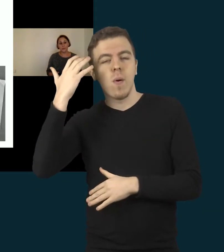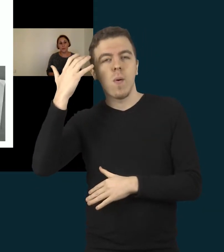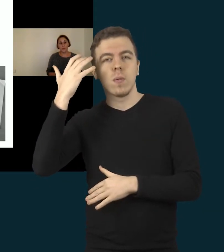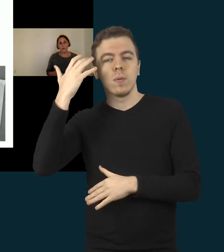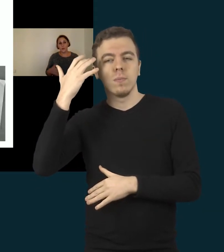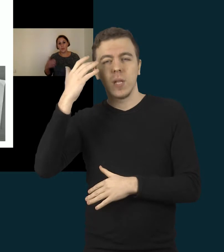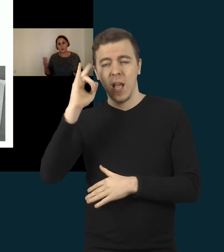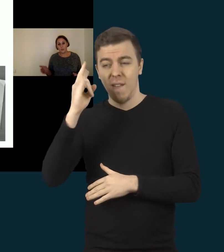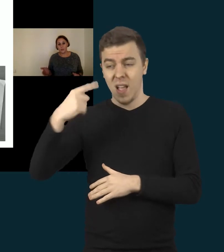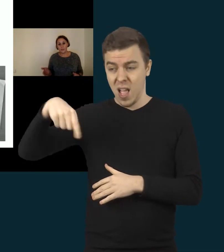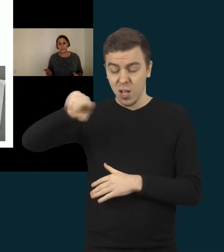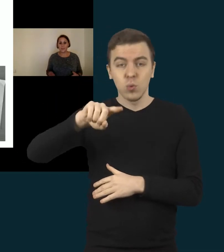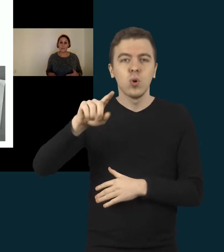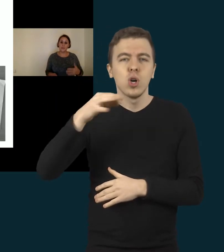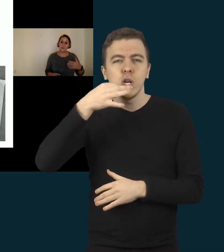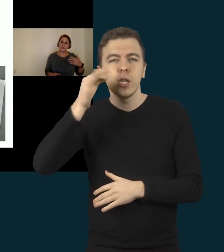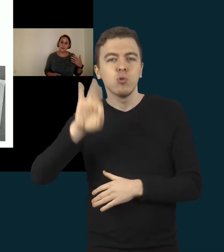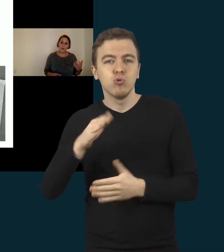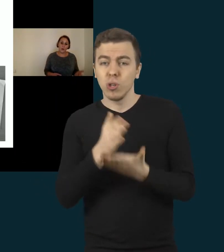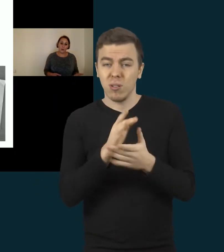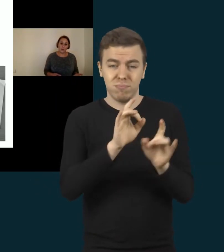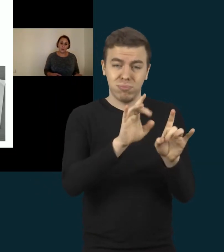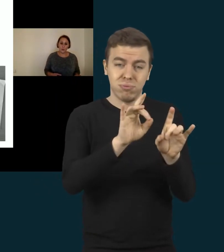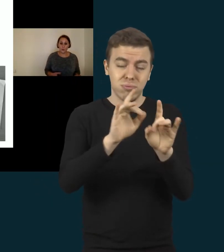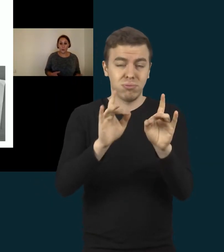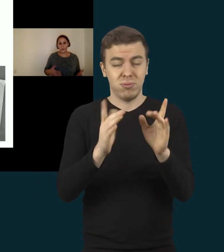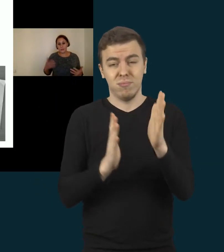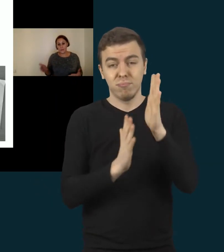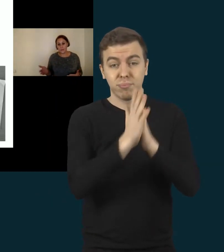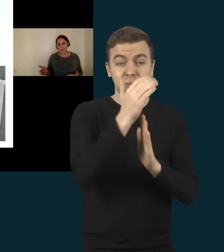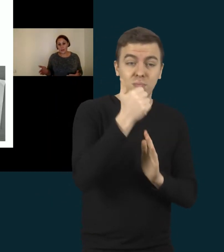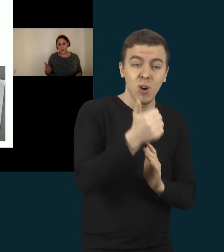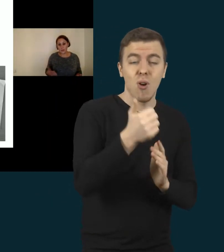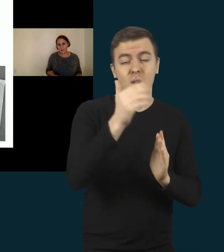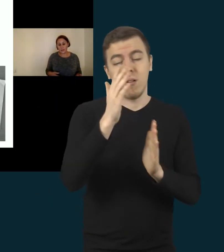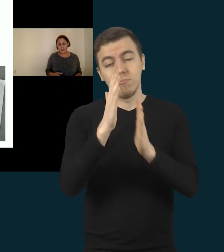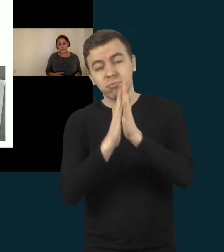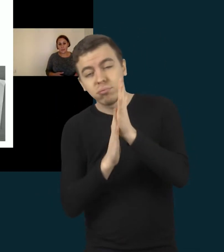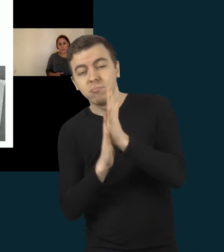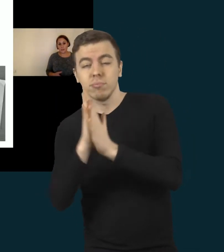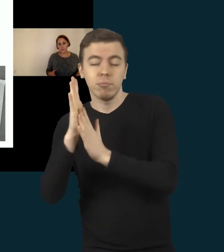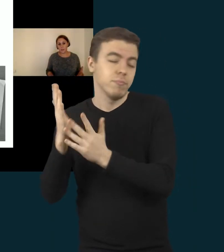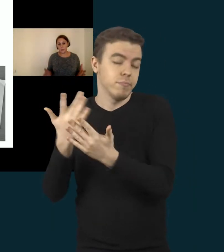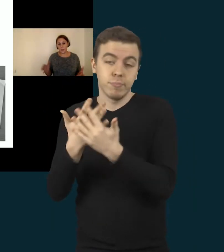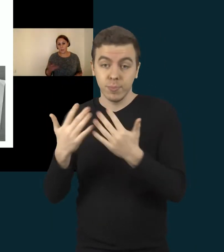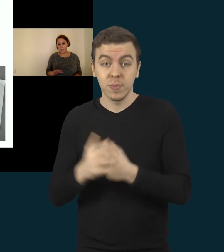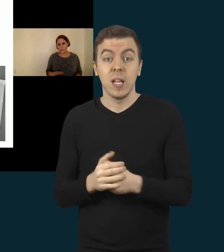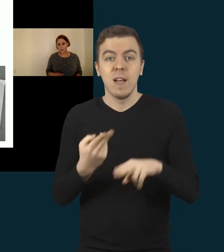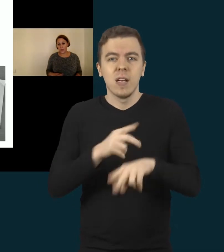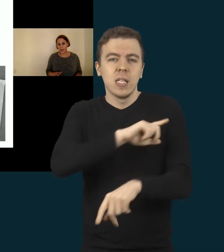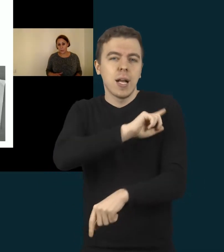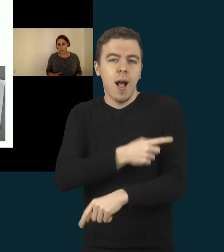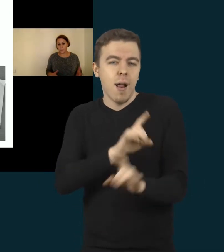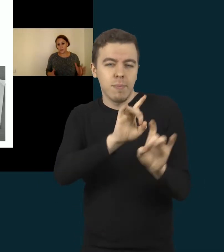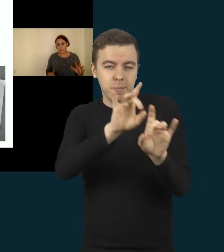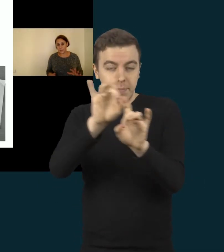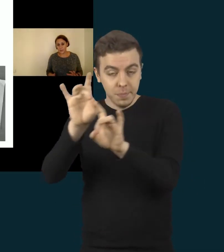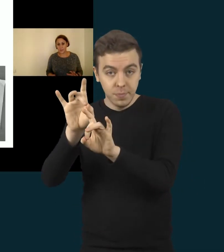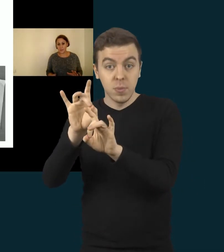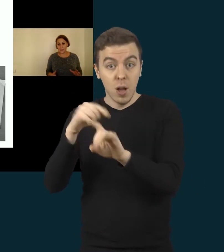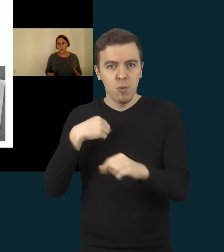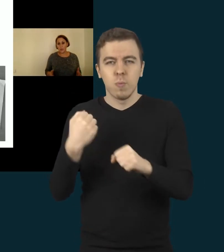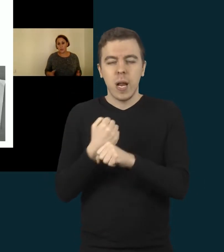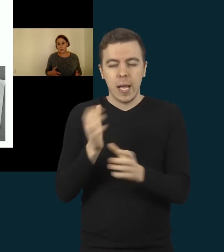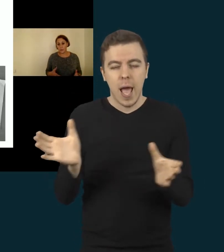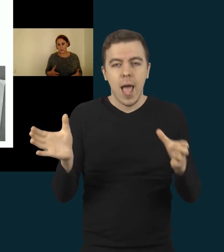įgūdžiai yra skirtingi, mokinių galios yra skirtingos. Tai turėjom kažkaip tą apjungti ir padaryti,